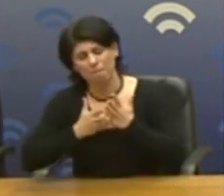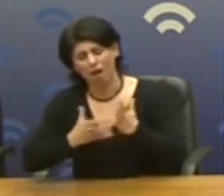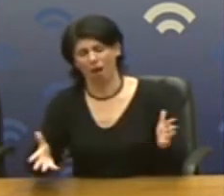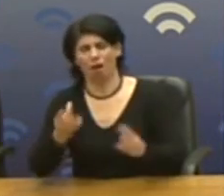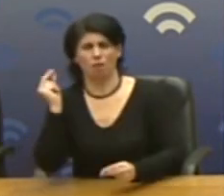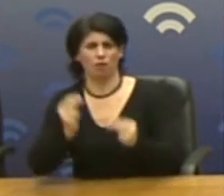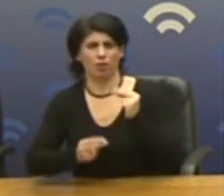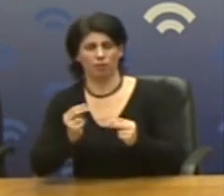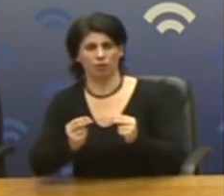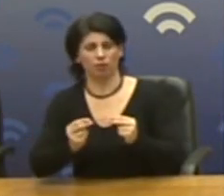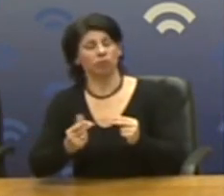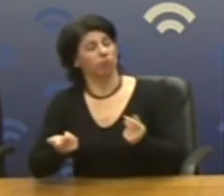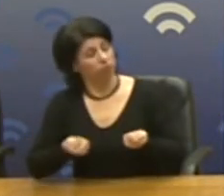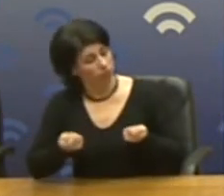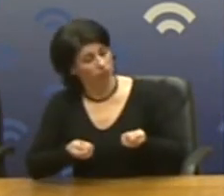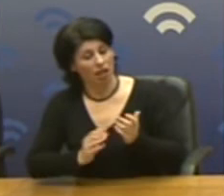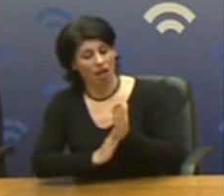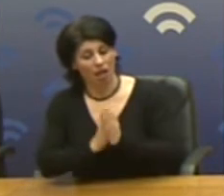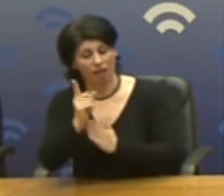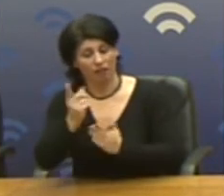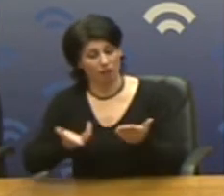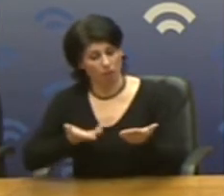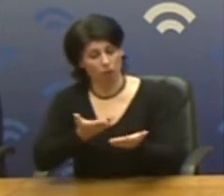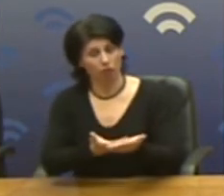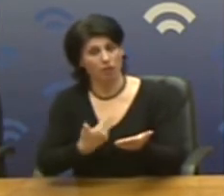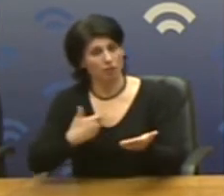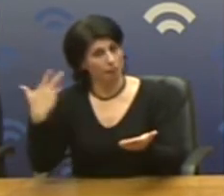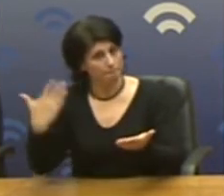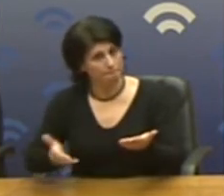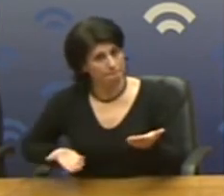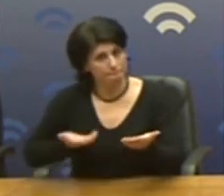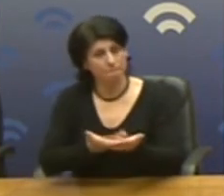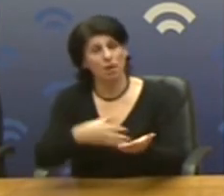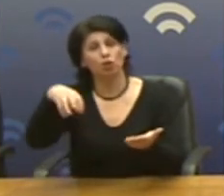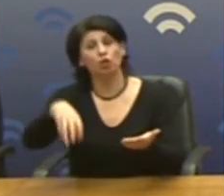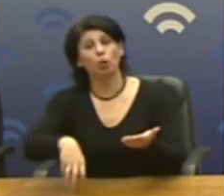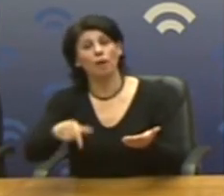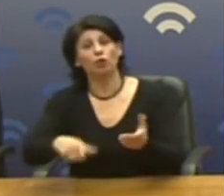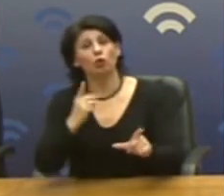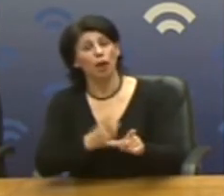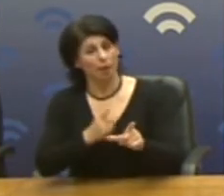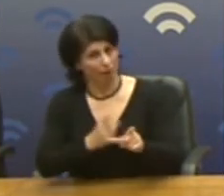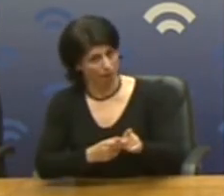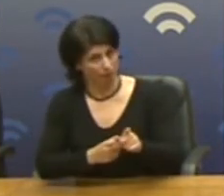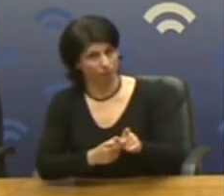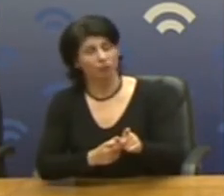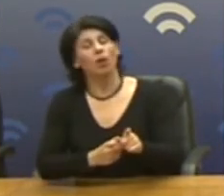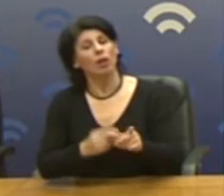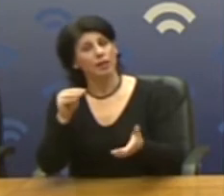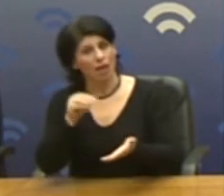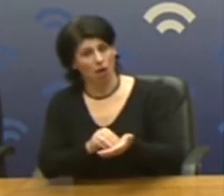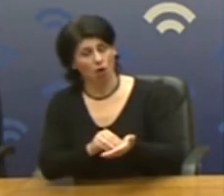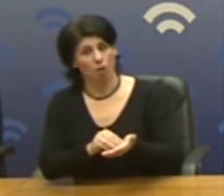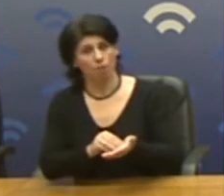Υλοποιήστε τις 11 προτάσεις που έχουμε καταθέσει στον τομέα αυτόν το ΚΚΕ καθώς επίσης